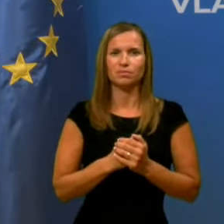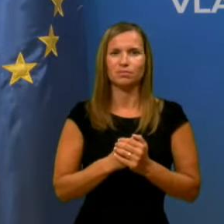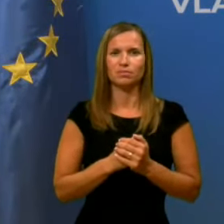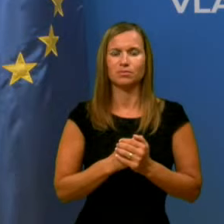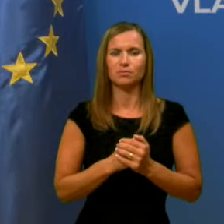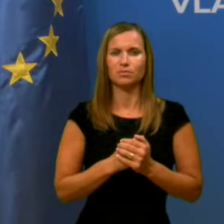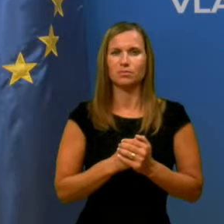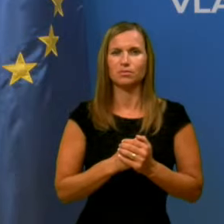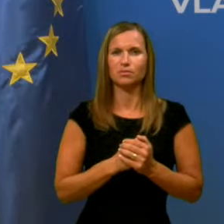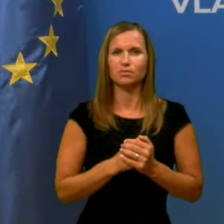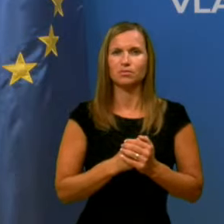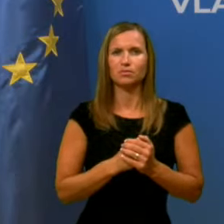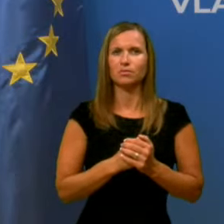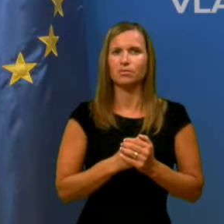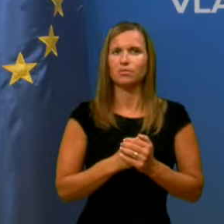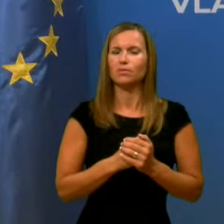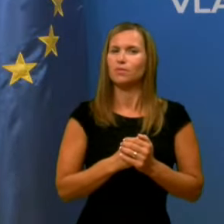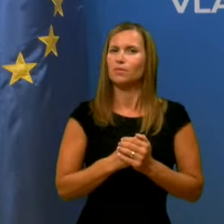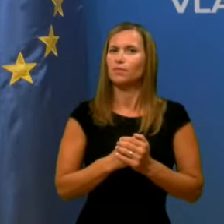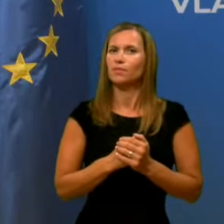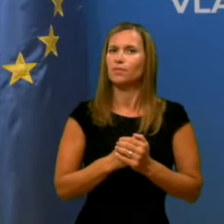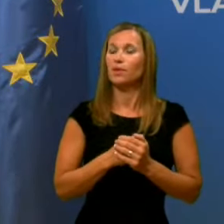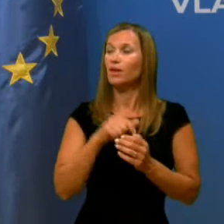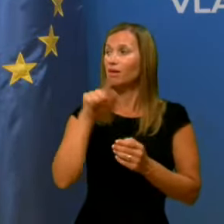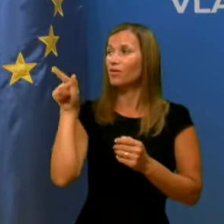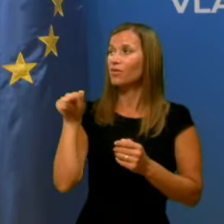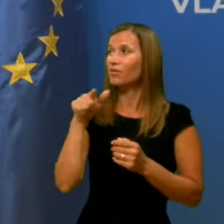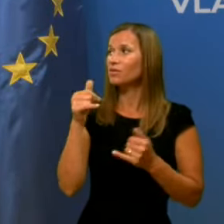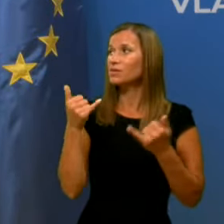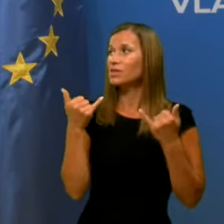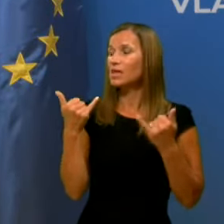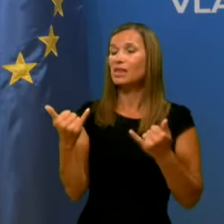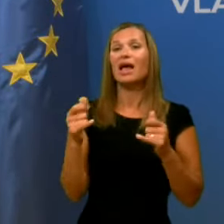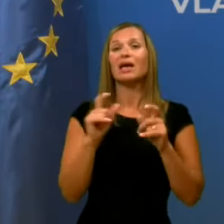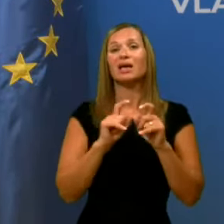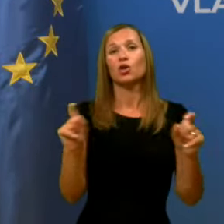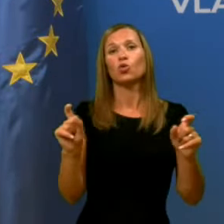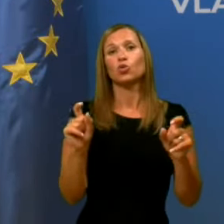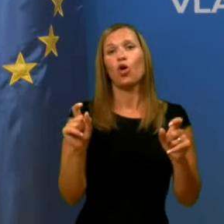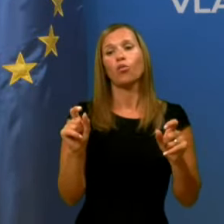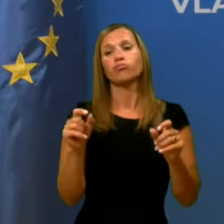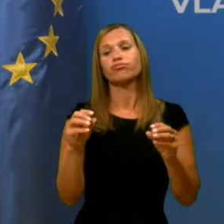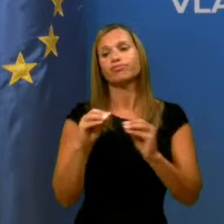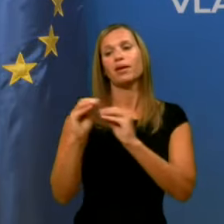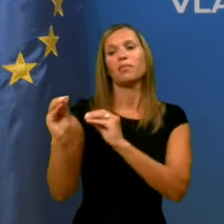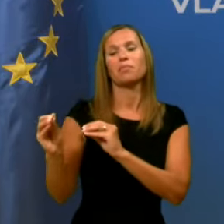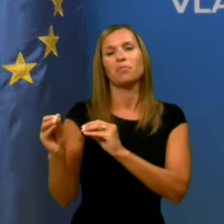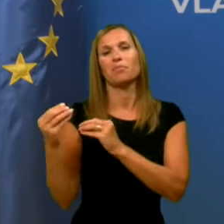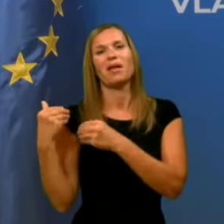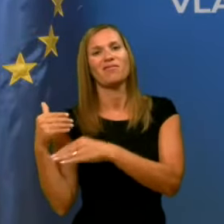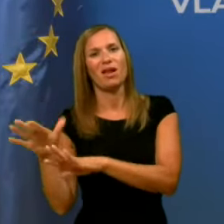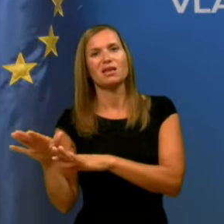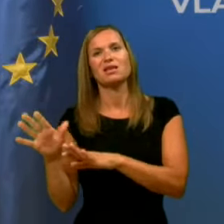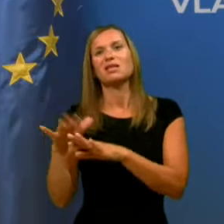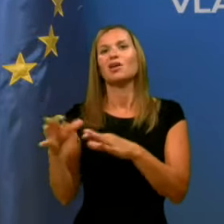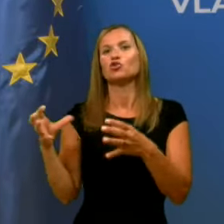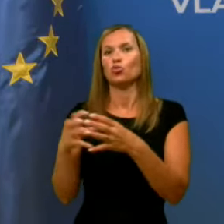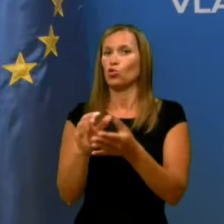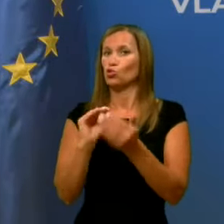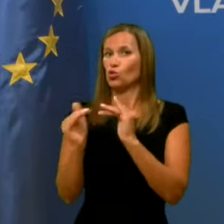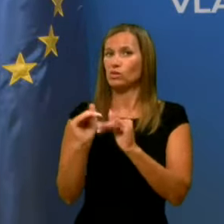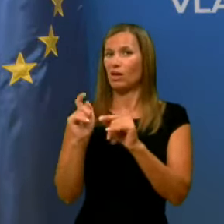Parto, samo vezala bi se, v bistvu, viste zdaj ful kriudo prevalili na skupnost socialnih zavodov,